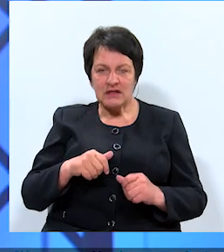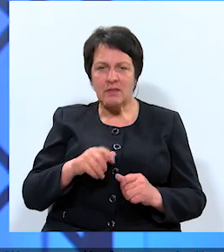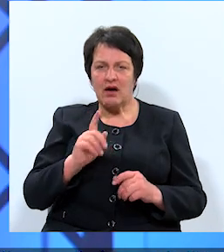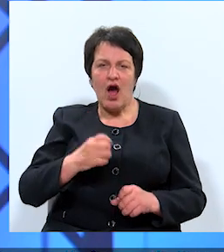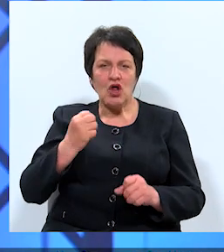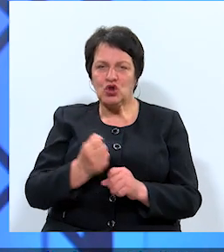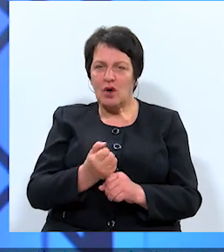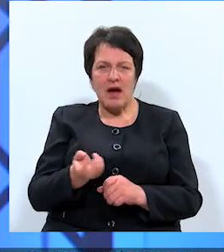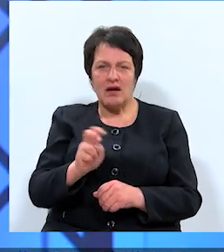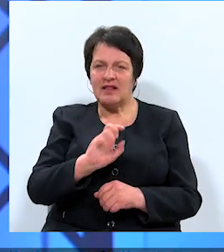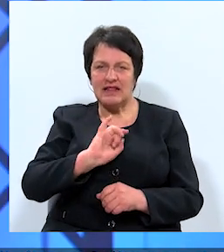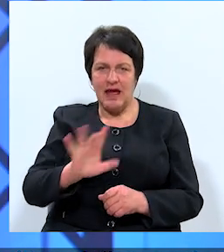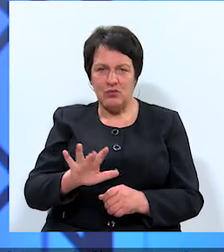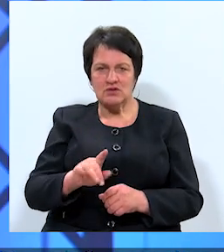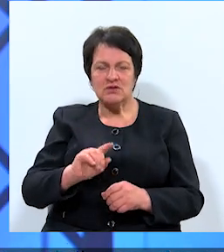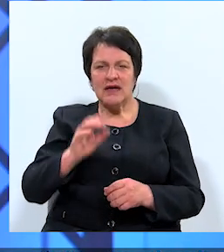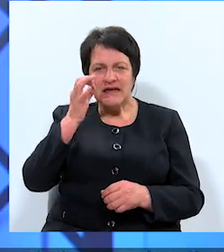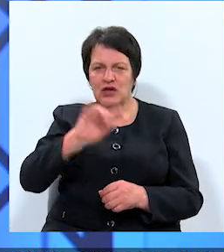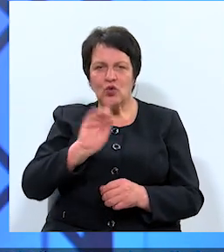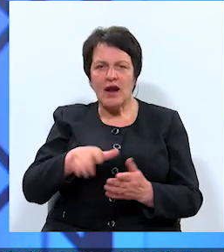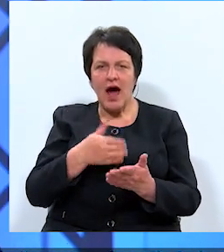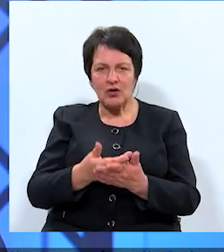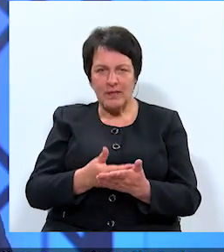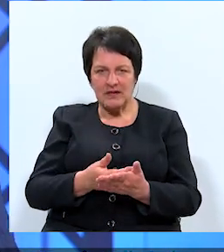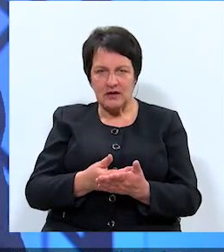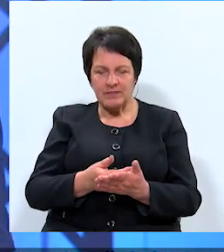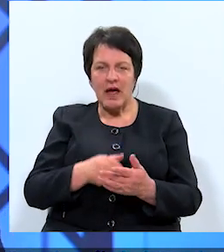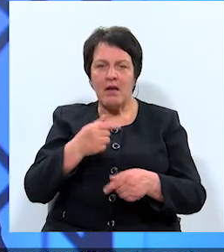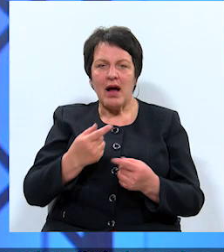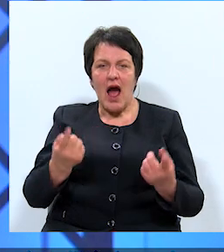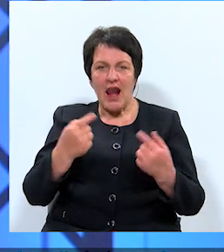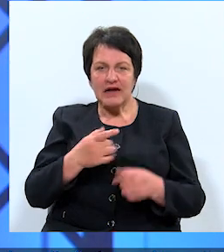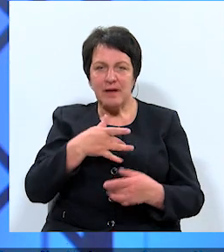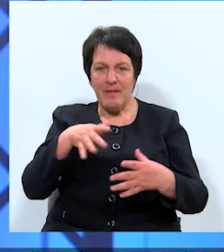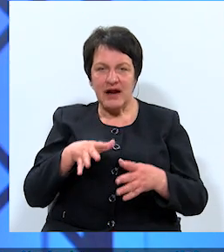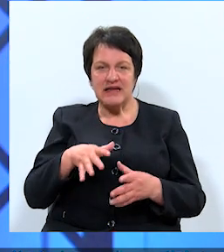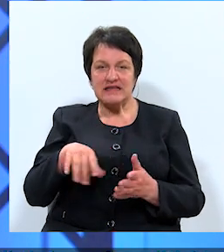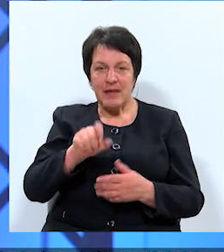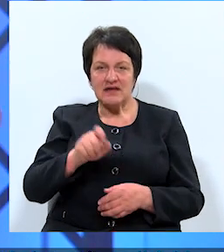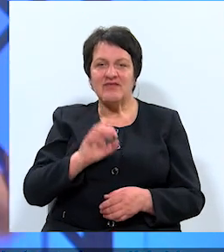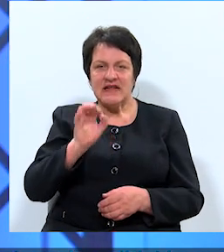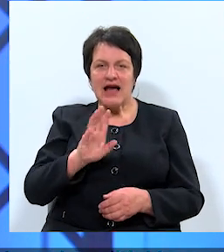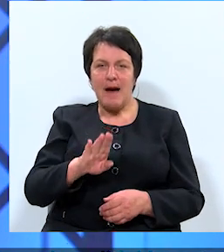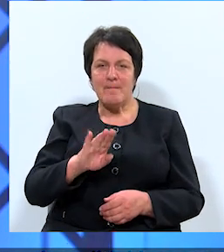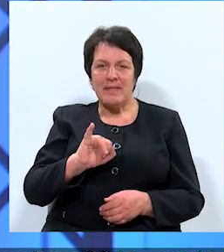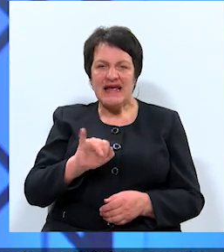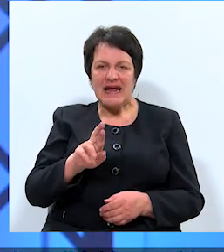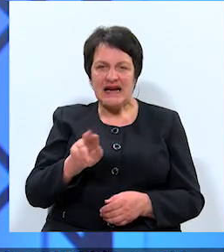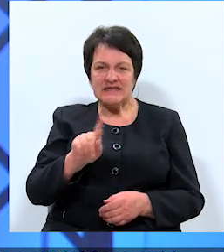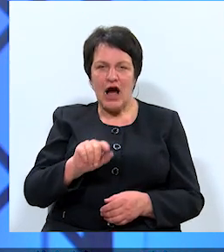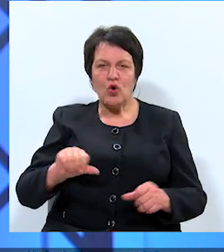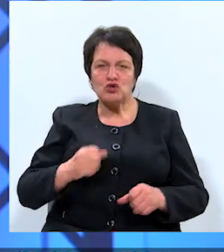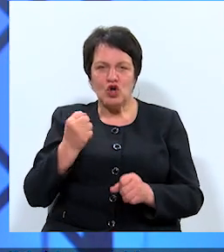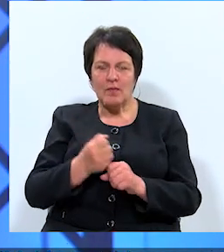nebūšot, to īsti neargumentējot. Pagāju laiks partijas pārstāvi atkal solīja, ka Mirskakungs tomēr ieradīšoties uz